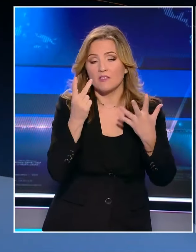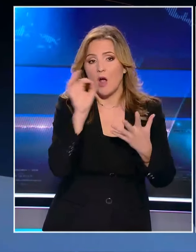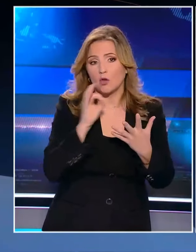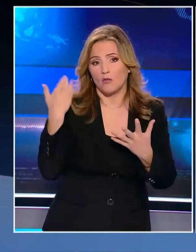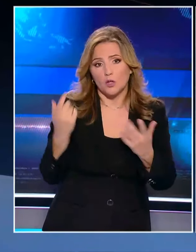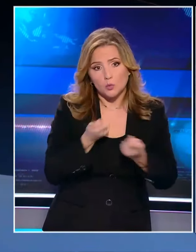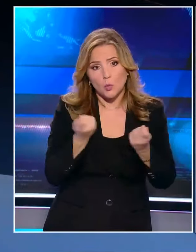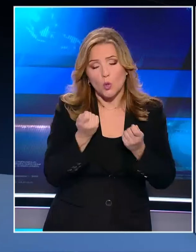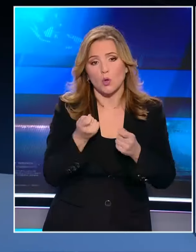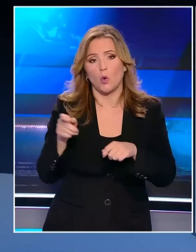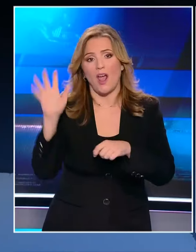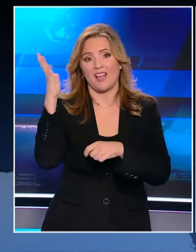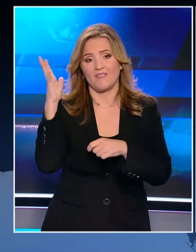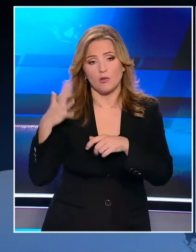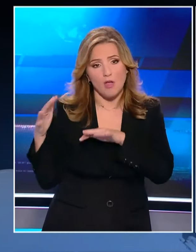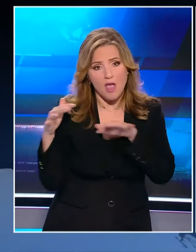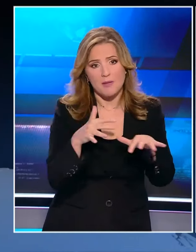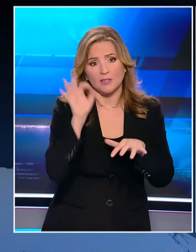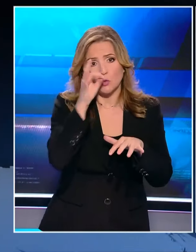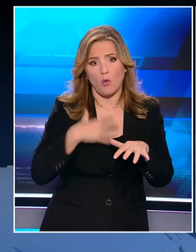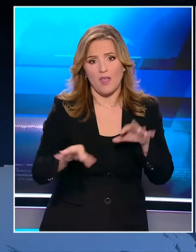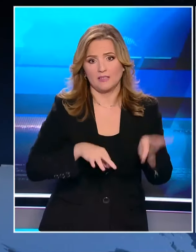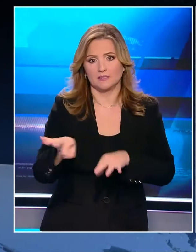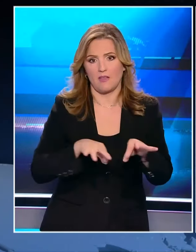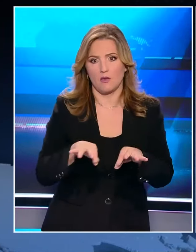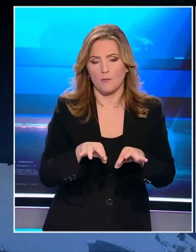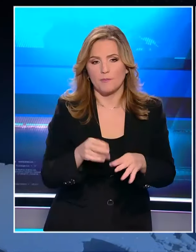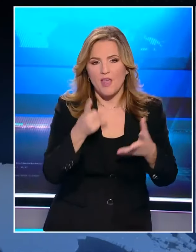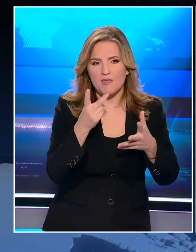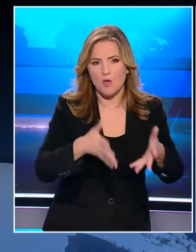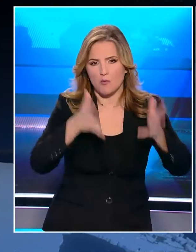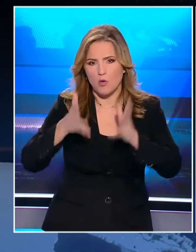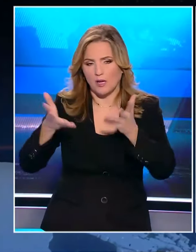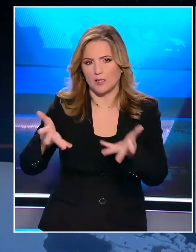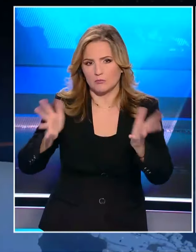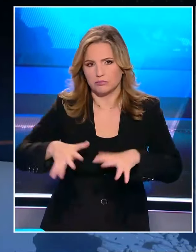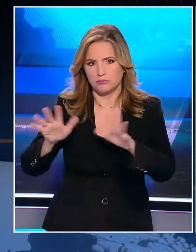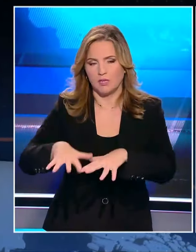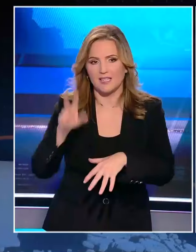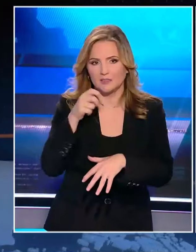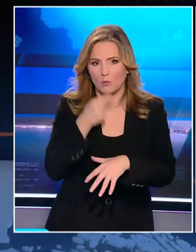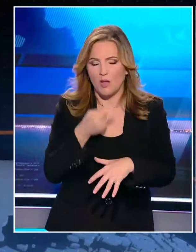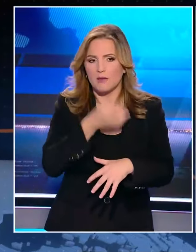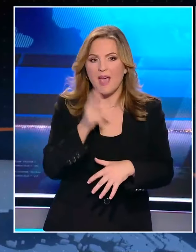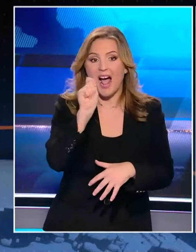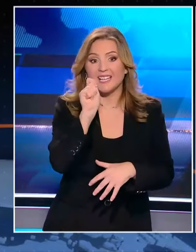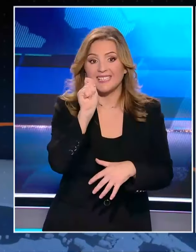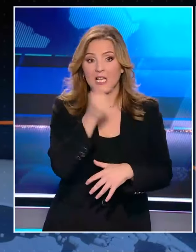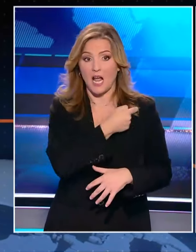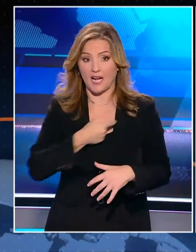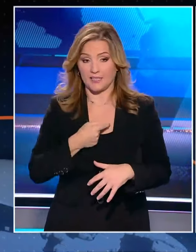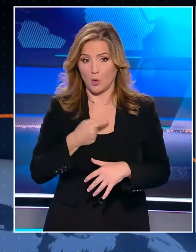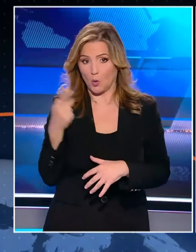Η Χεσμολά επιβεβαίωσε το θάνατο του Ιμπραή Μακίλ και